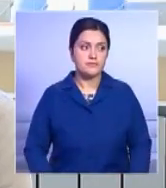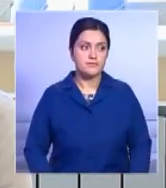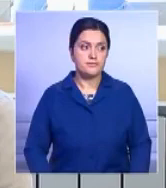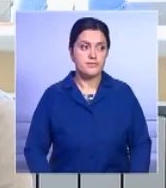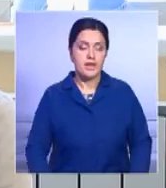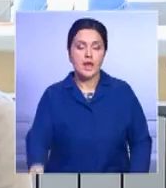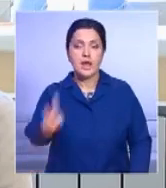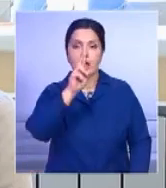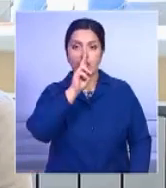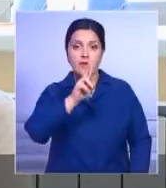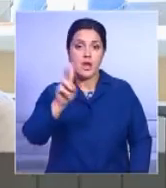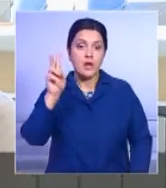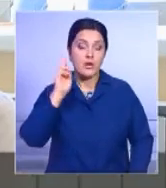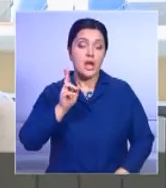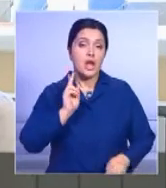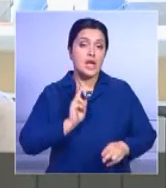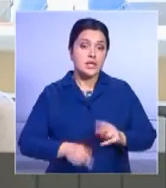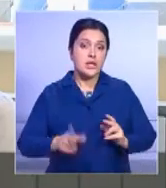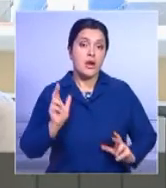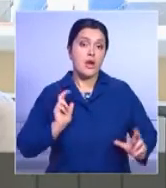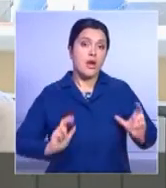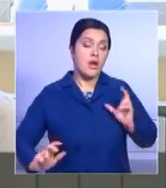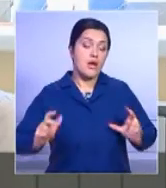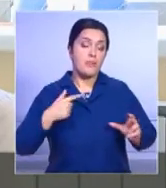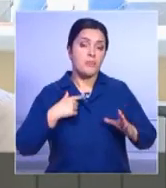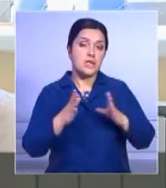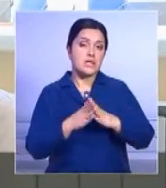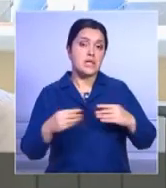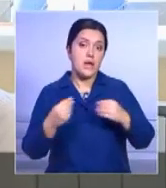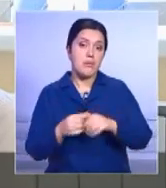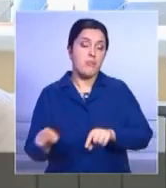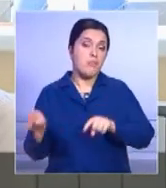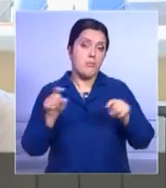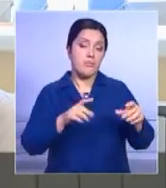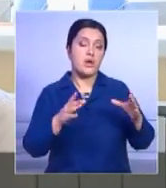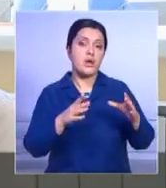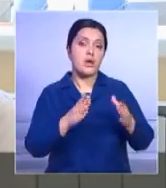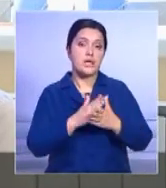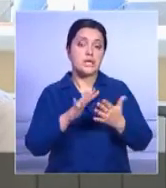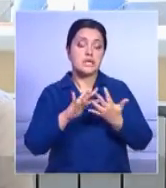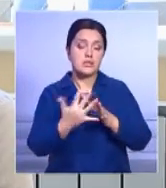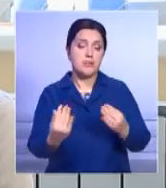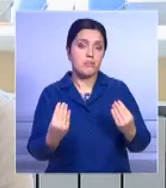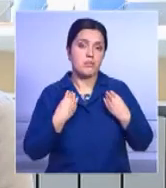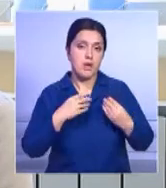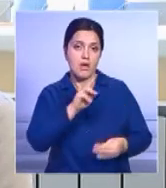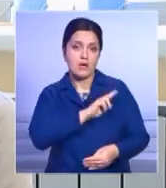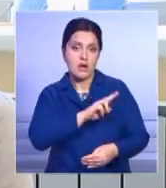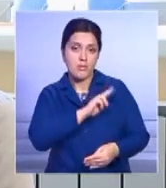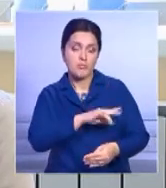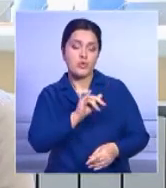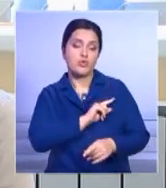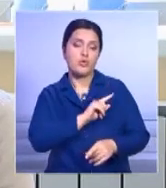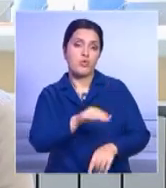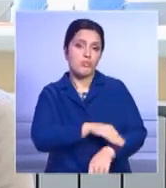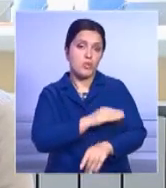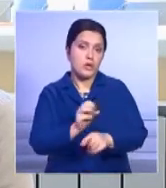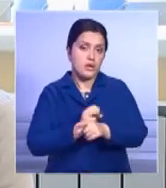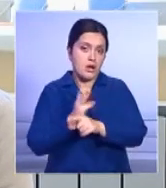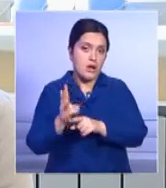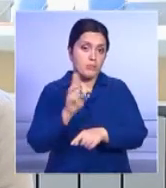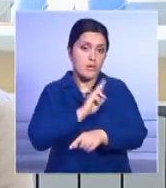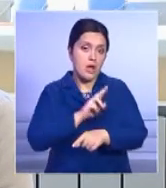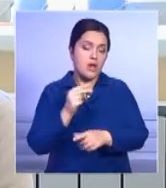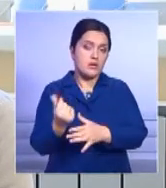Два года назад, после окончания вуза, мы с семьей переехали в район. Мне сразу предоставили работу в поликлинике, мужа трудоустроили. Дали